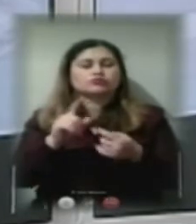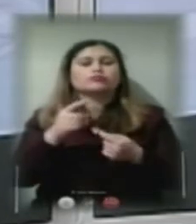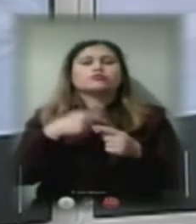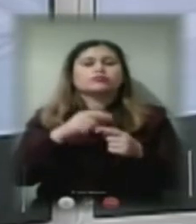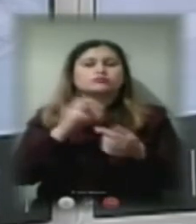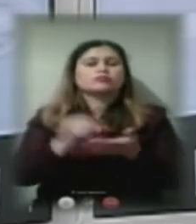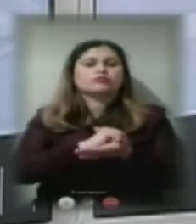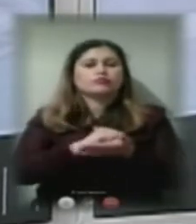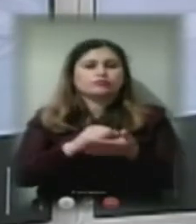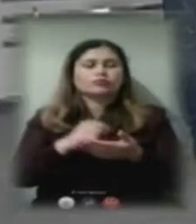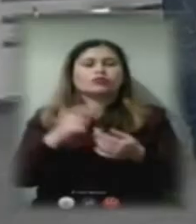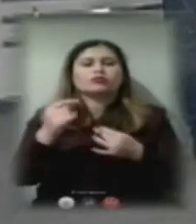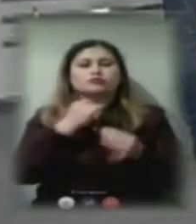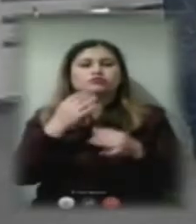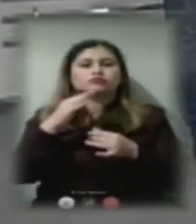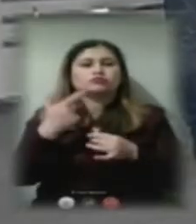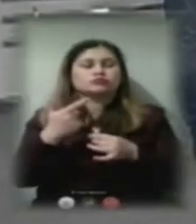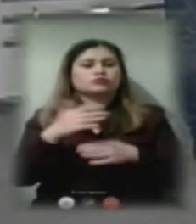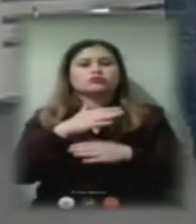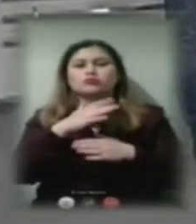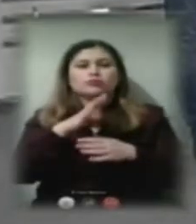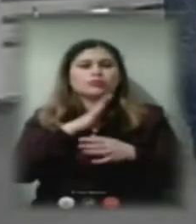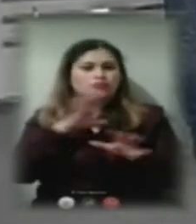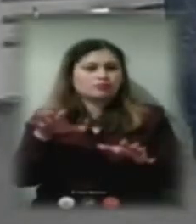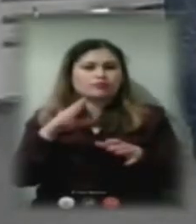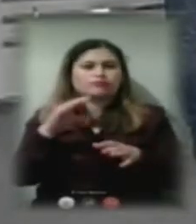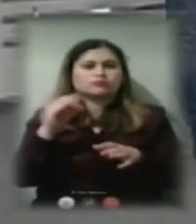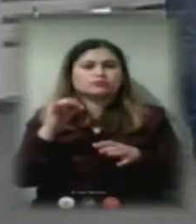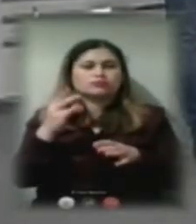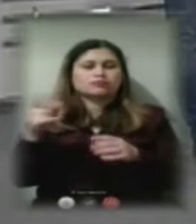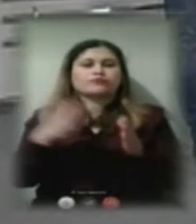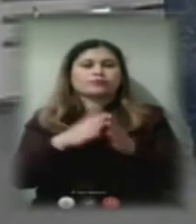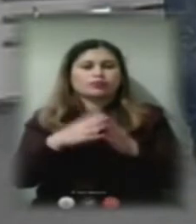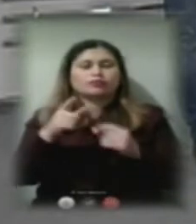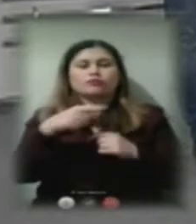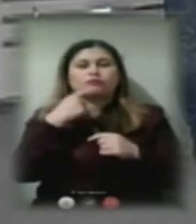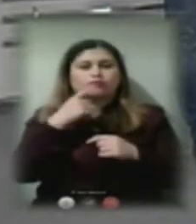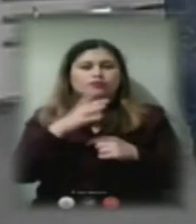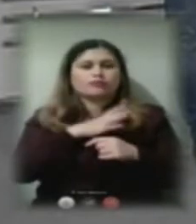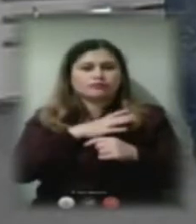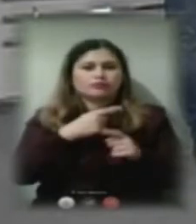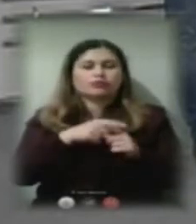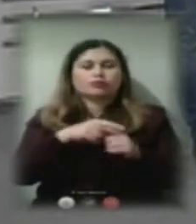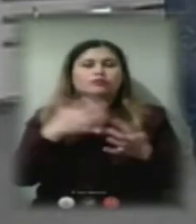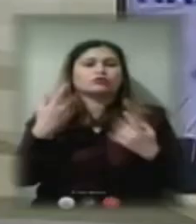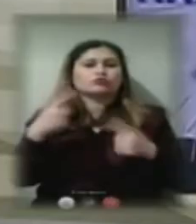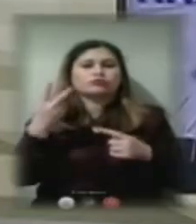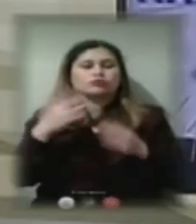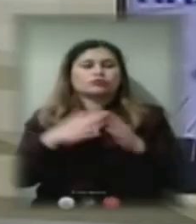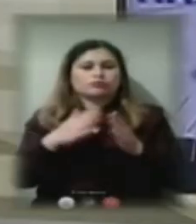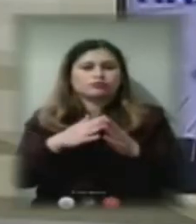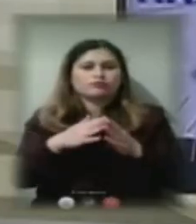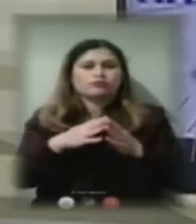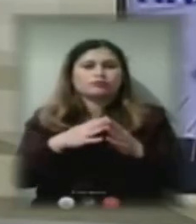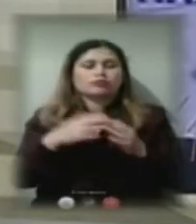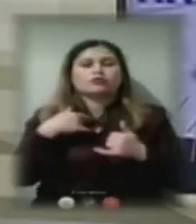Благоєва 4Г не входило відселення в цей будинок, про який ви сказали, який буде будуватись. Це інші два будинки. Я не можу